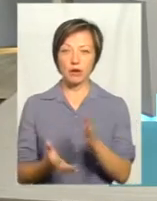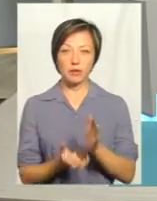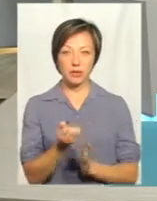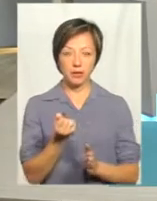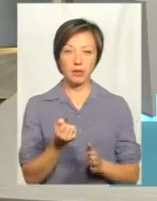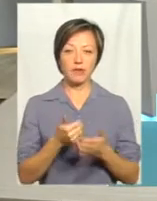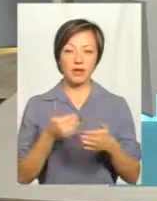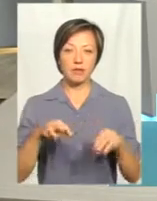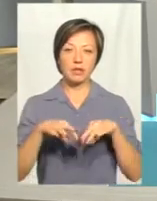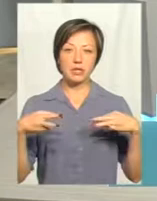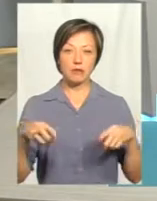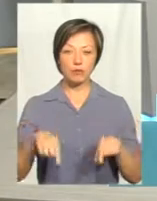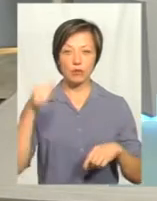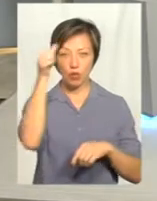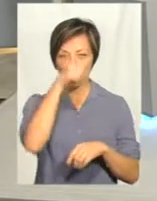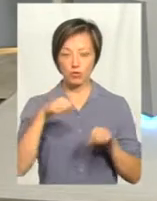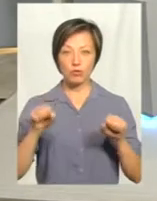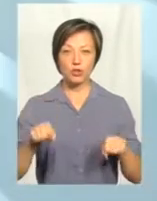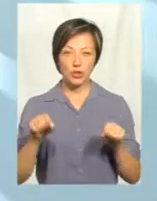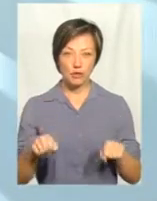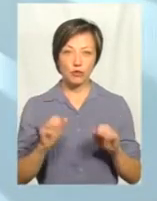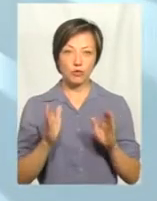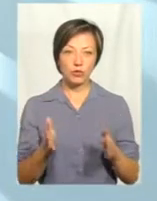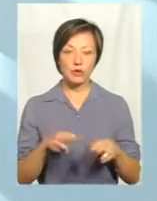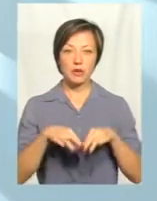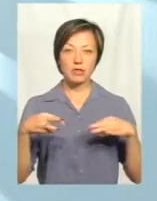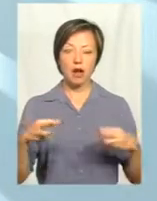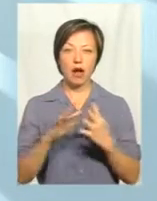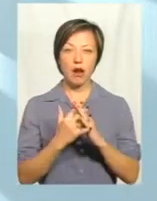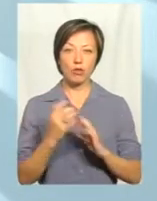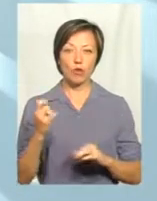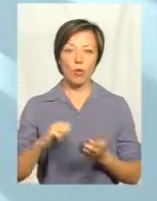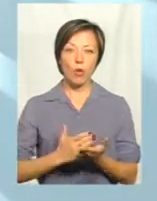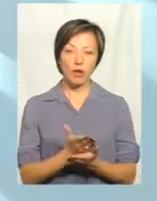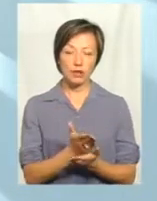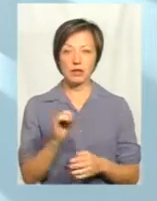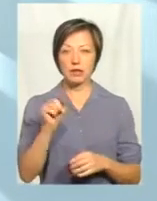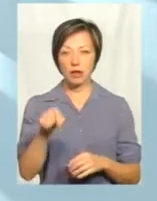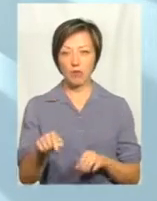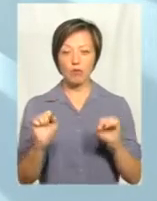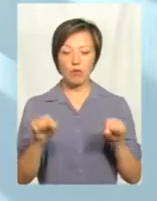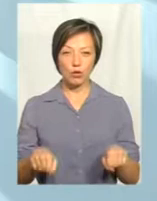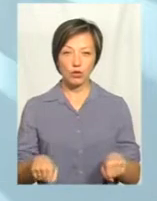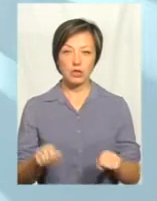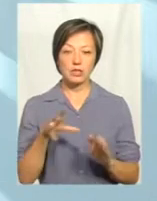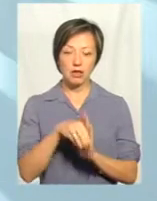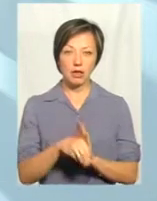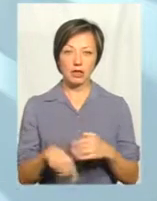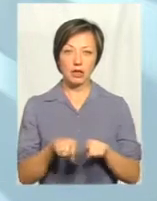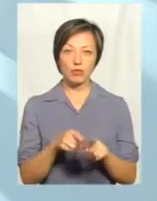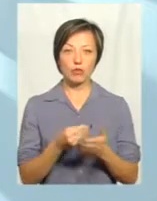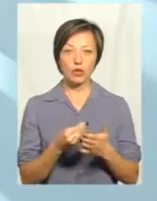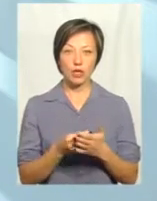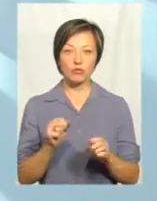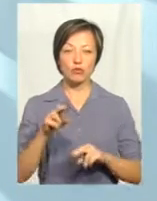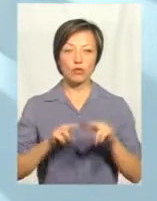які йдуть від міністерств. В цьому році, можливо, теж були секторальні підтримки вже від Міністерства аграрної політики, і там теж можна буде закладати такі бюджети, щоб